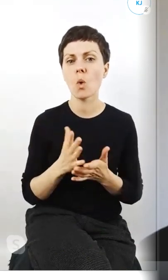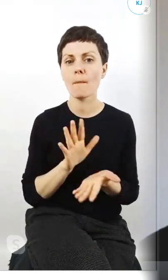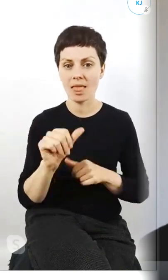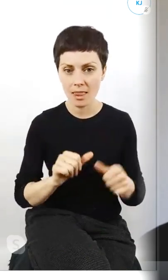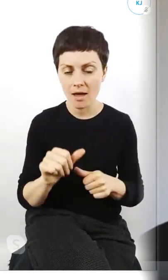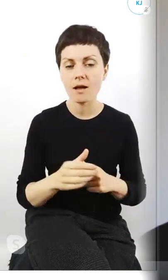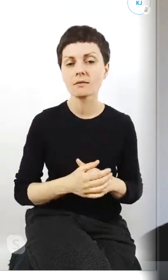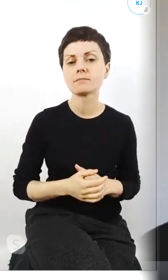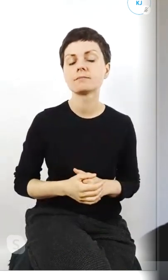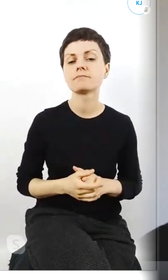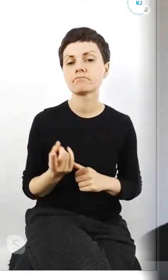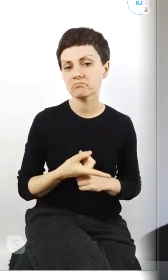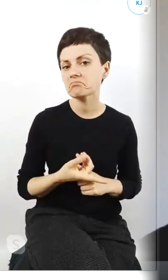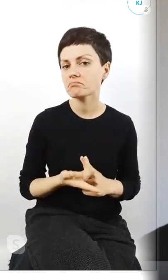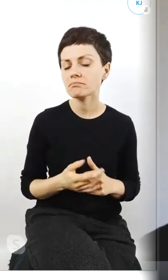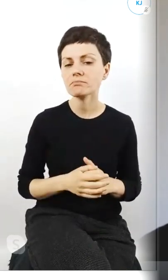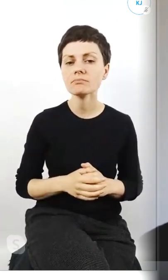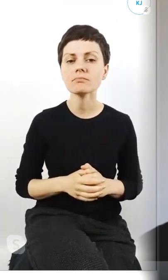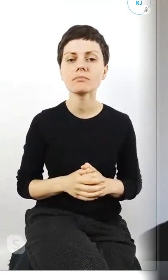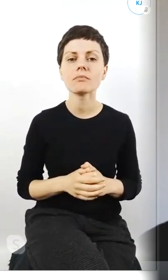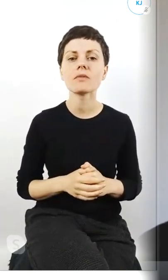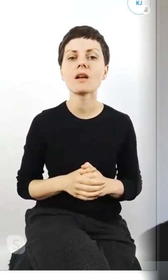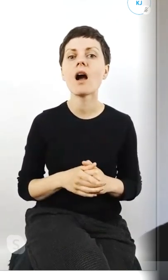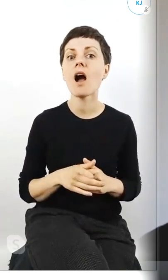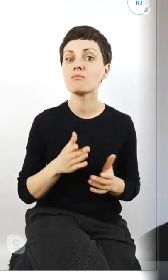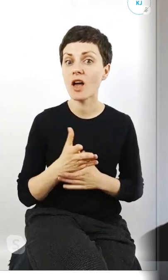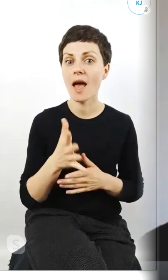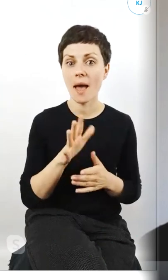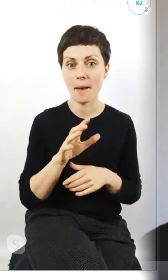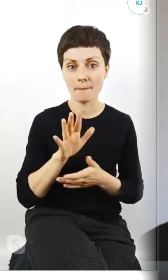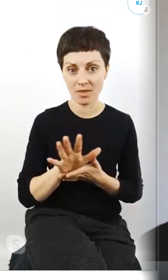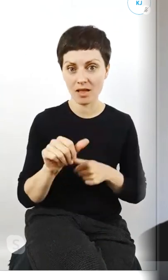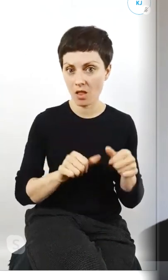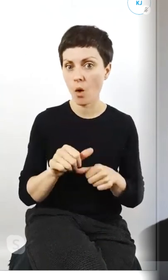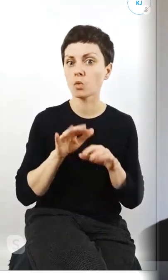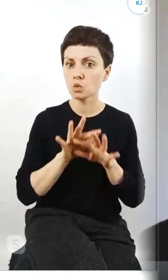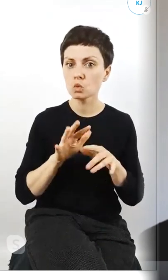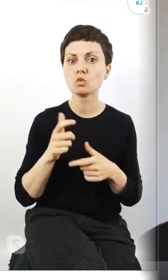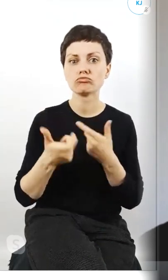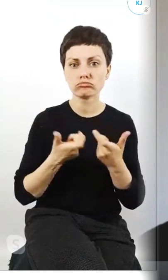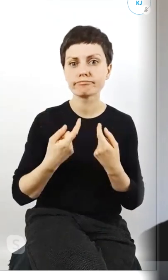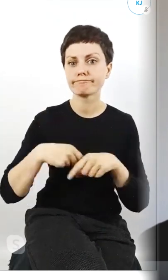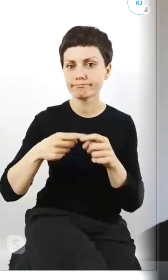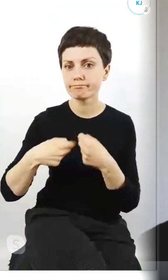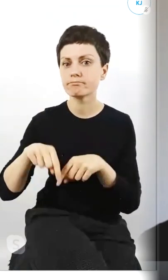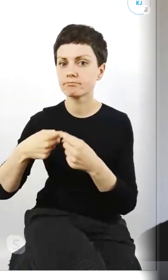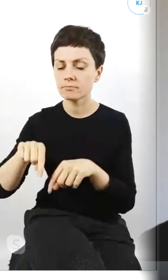i przez te 15 lat dużo zrobił oraz nie